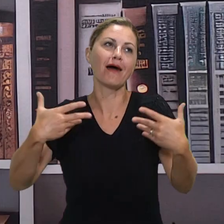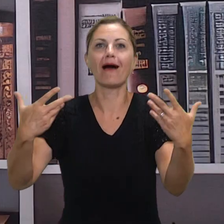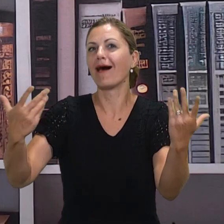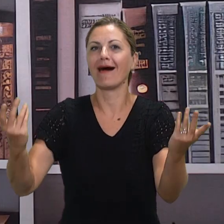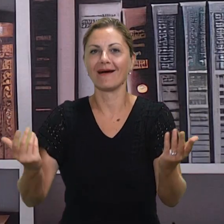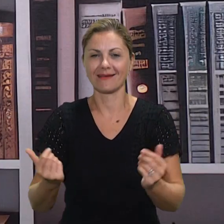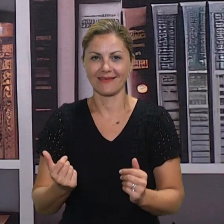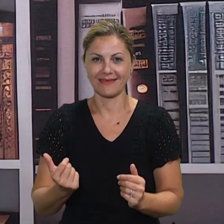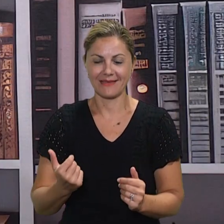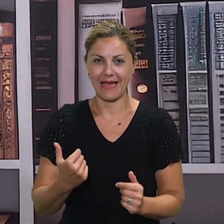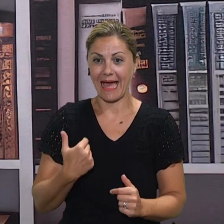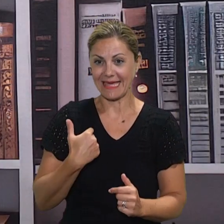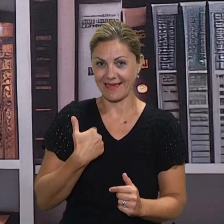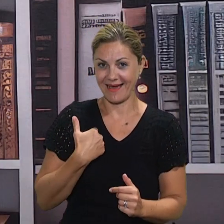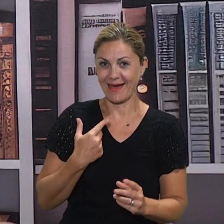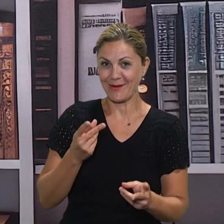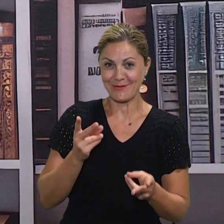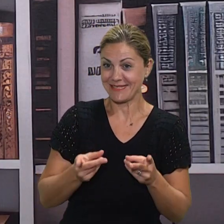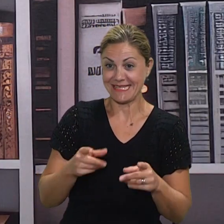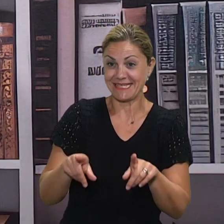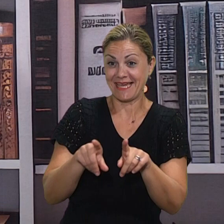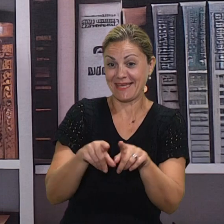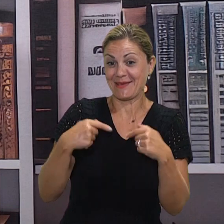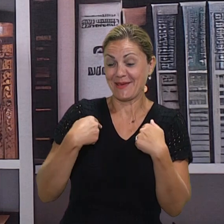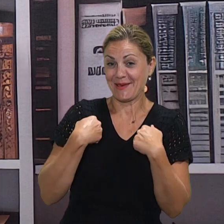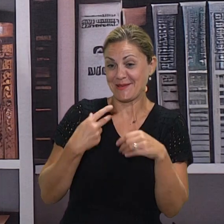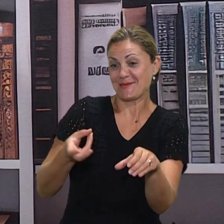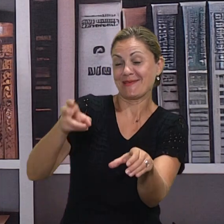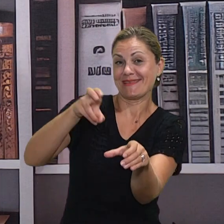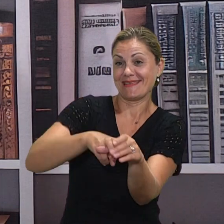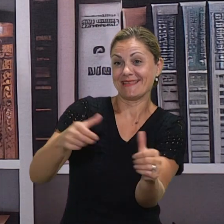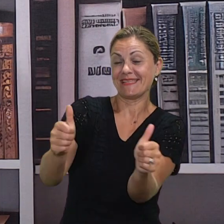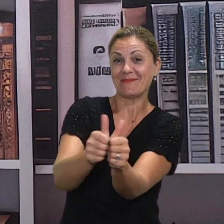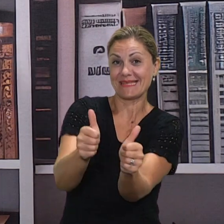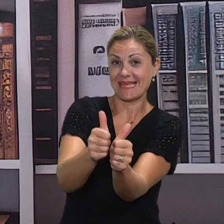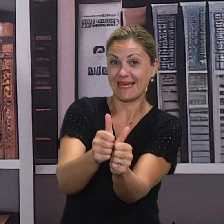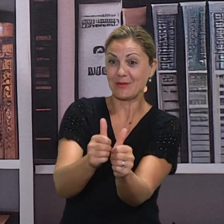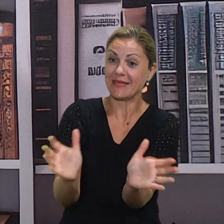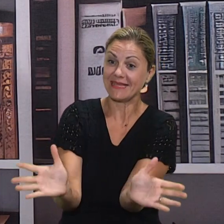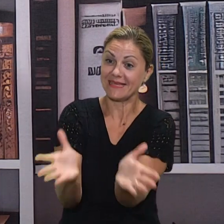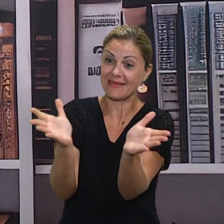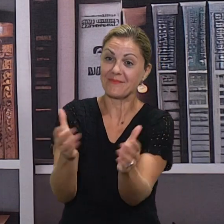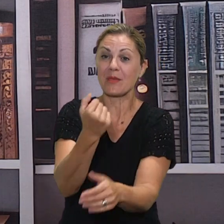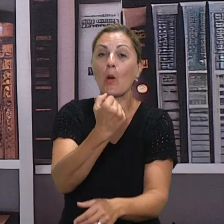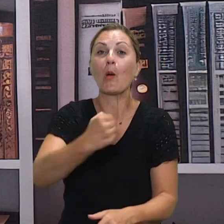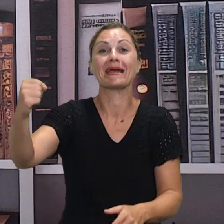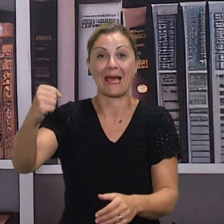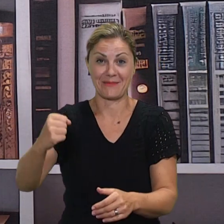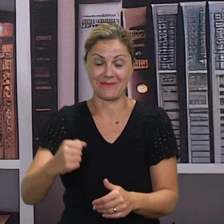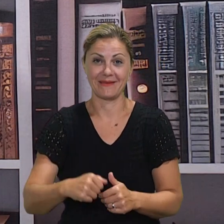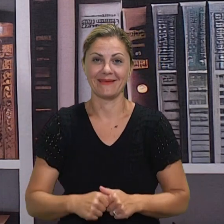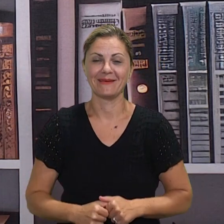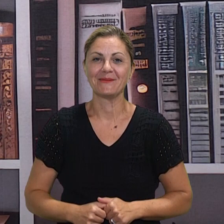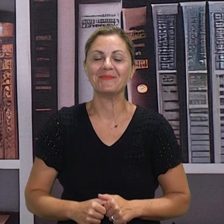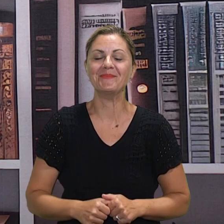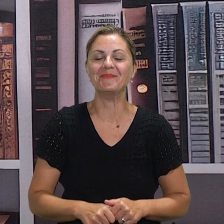A usput učiteljica je njihova isto sudjelovala u raznim priredbama. Tako da sam i nekako uspjela prenijeti tu ljubav prema